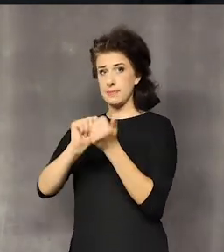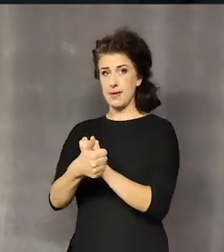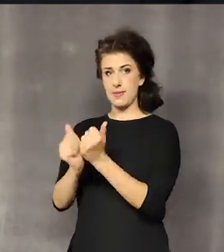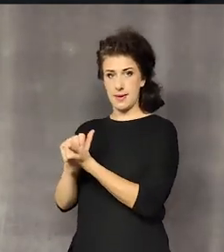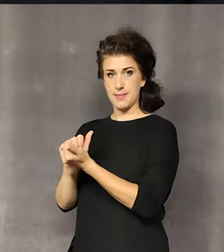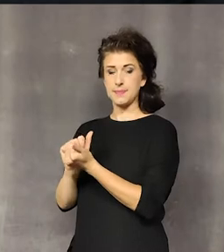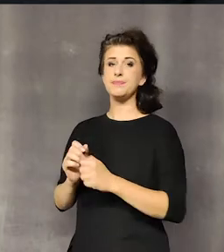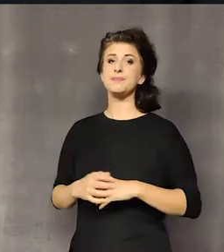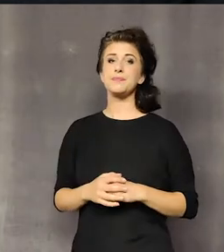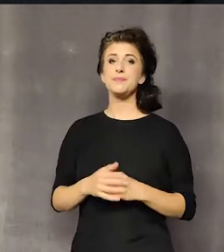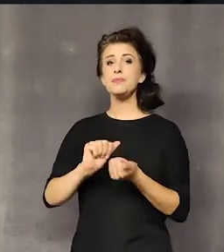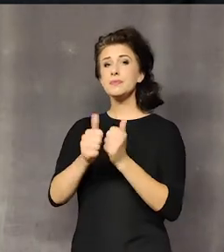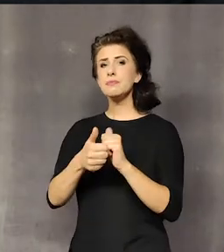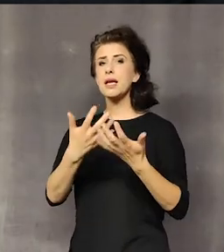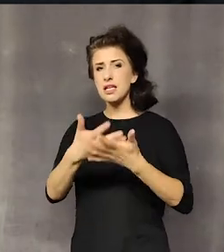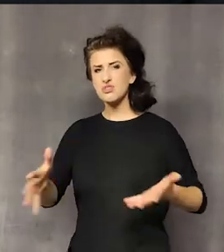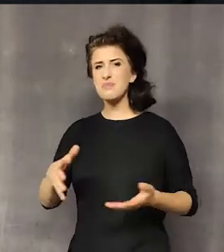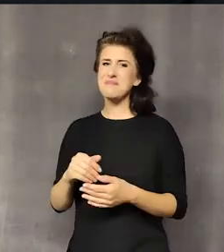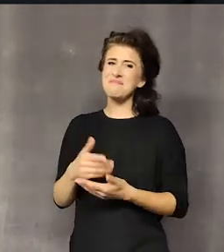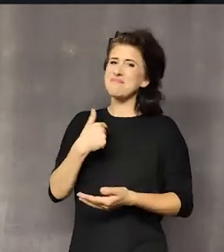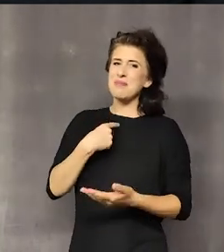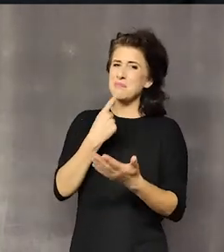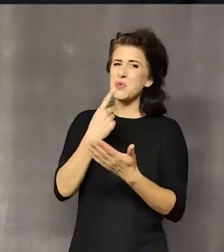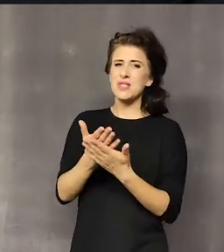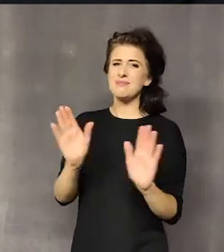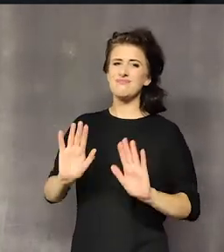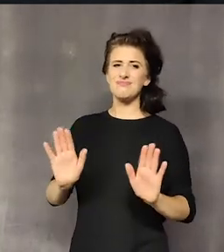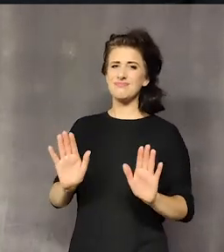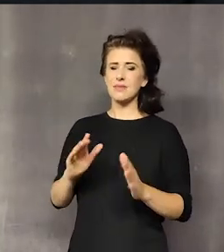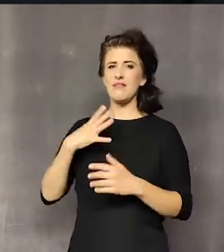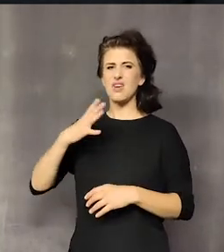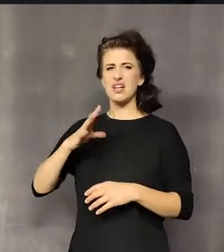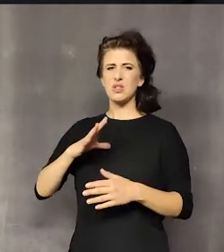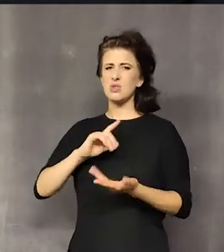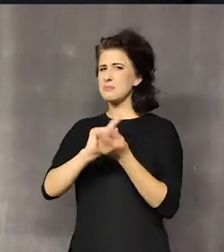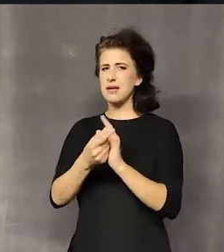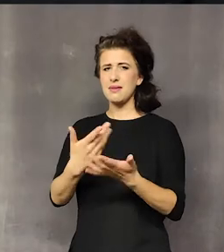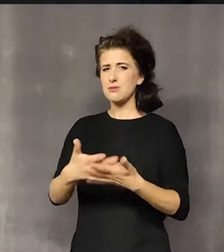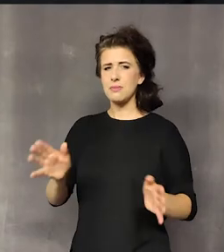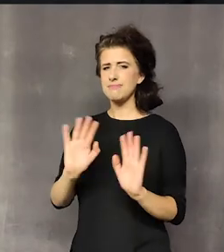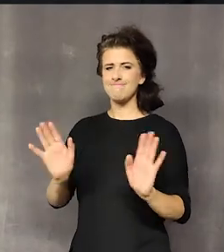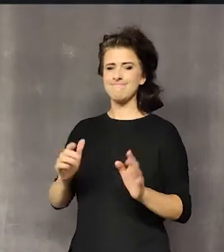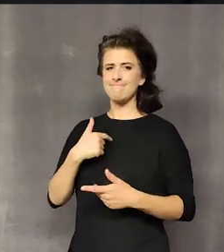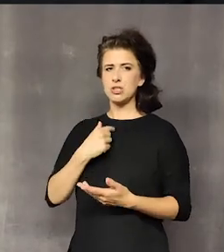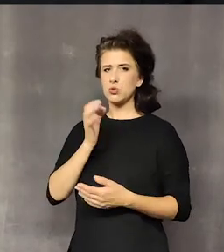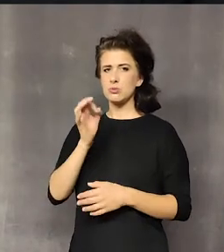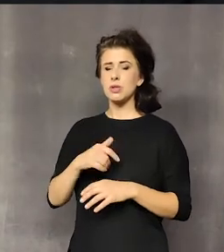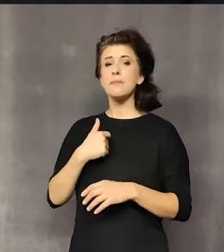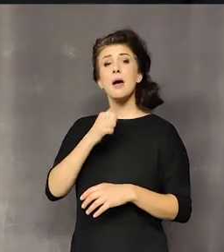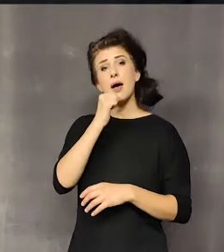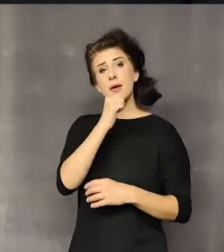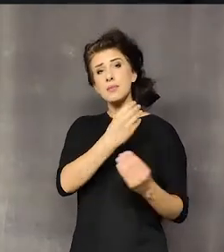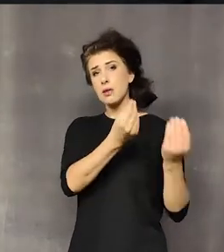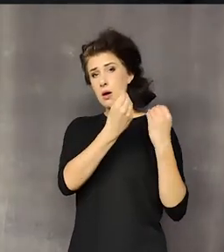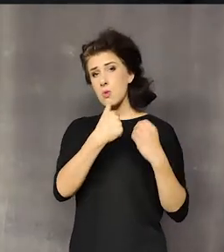Bo po prostu zmieniamy strukturę gleby, zmieniamy już jej wartość i po prostu powiem Wam, co chodzi. Babcia mnie zawsze uczyła,